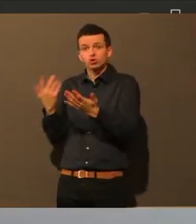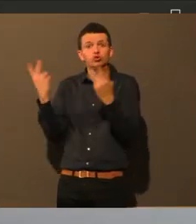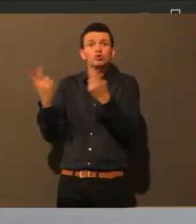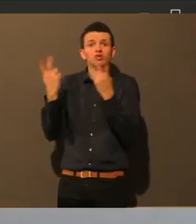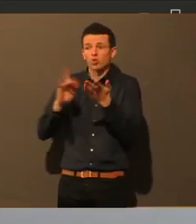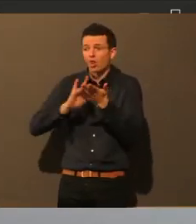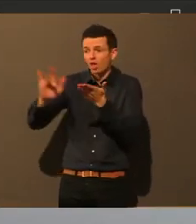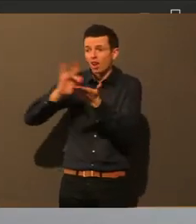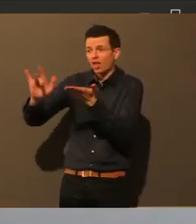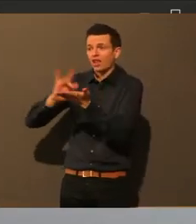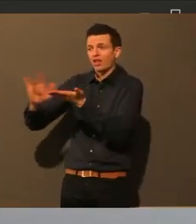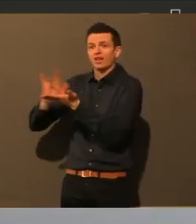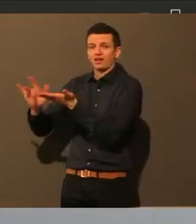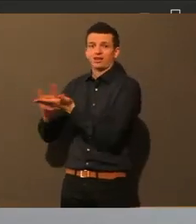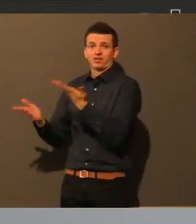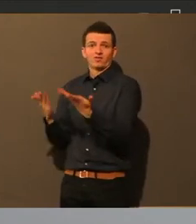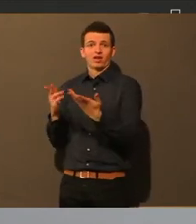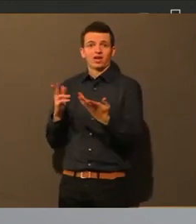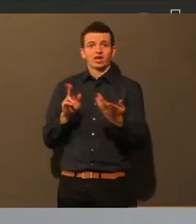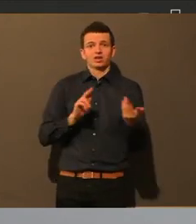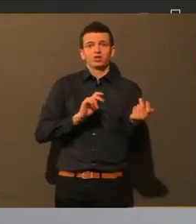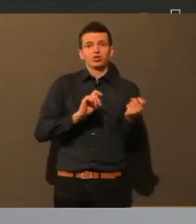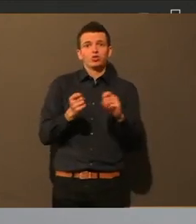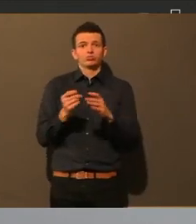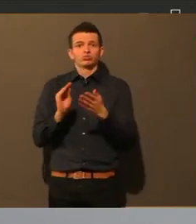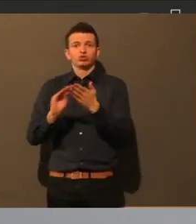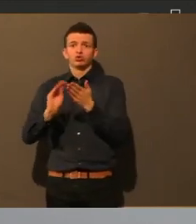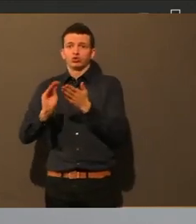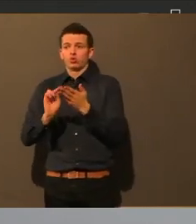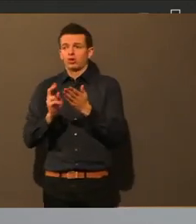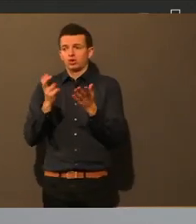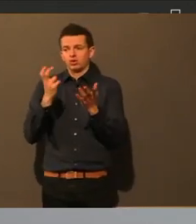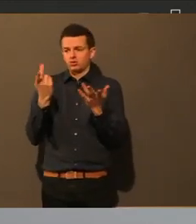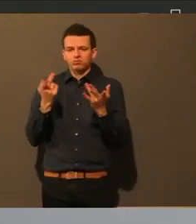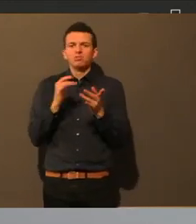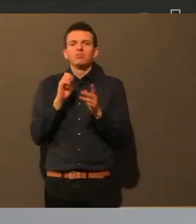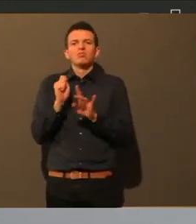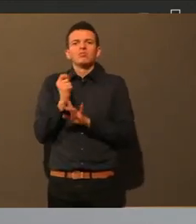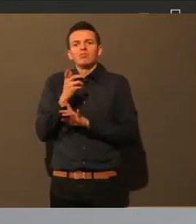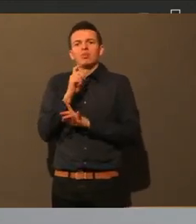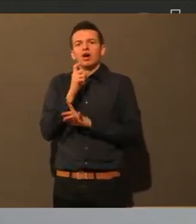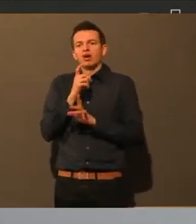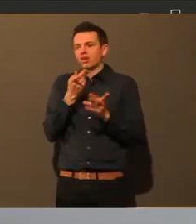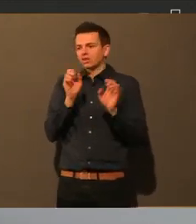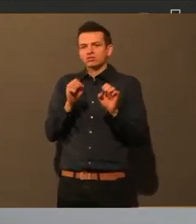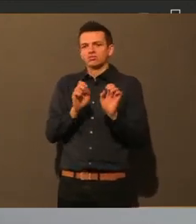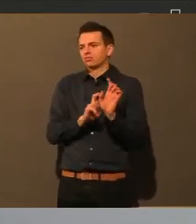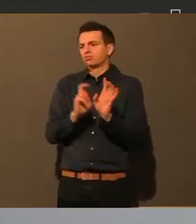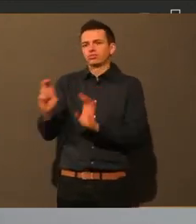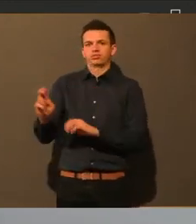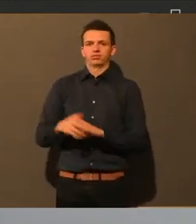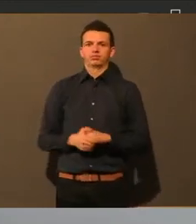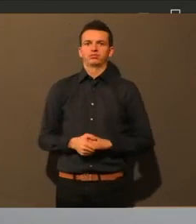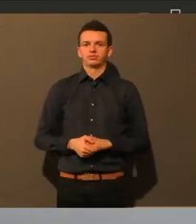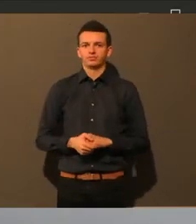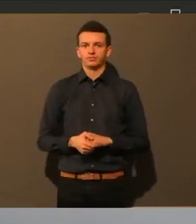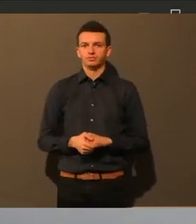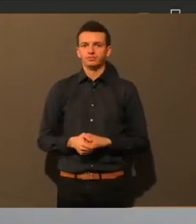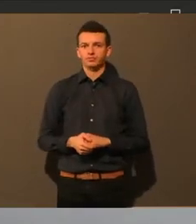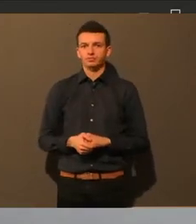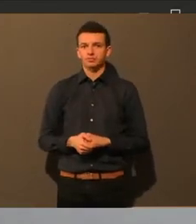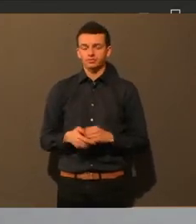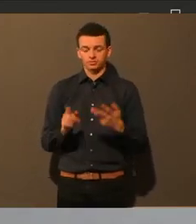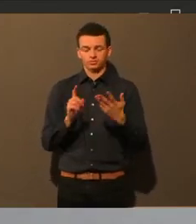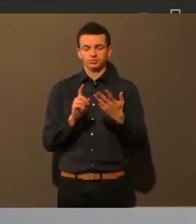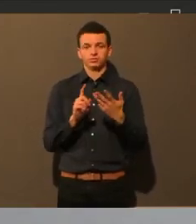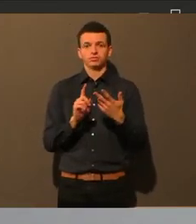Außerdem, es gibt ein Lüftungskonzept, das hat die Uni Mainz